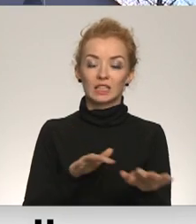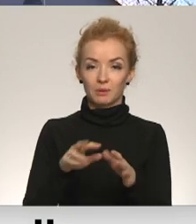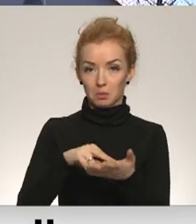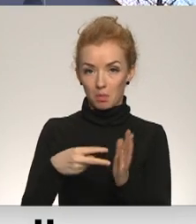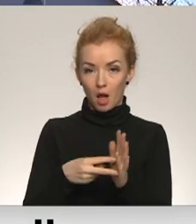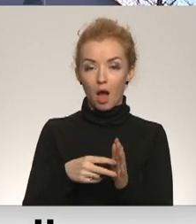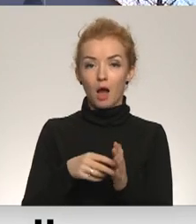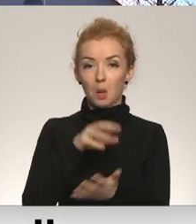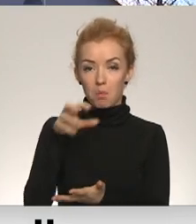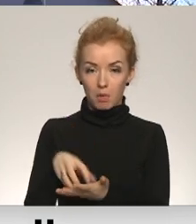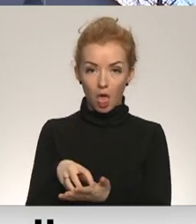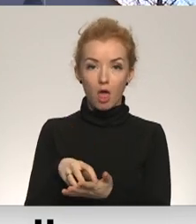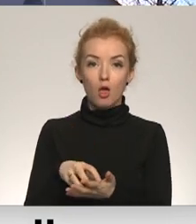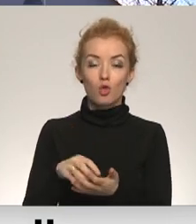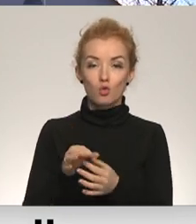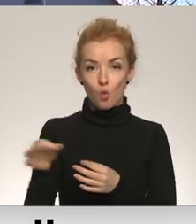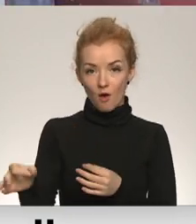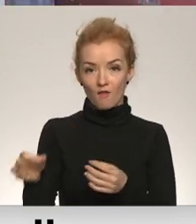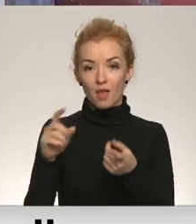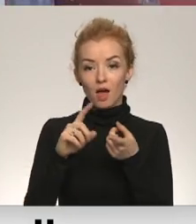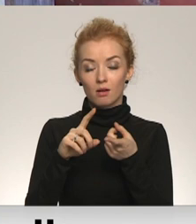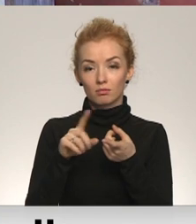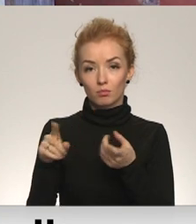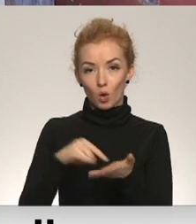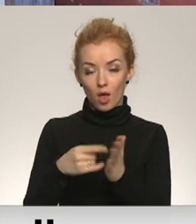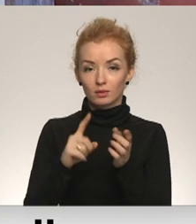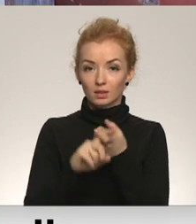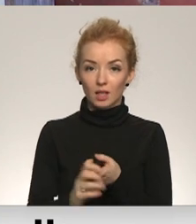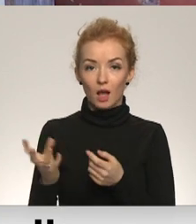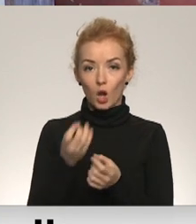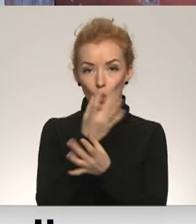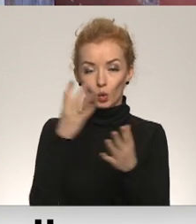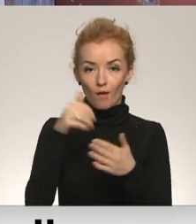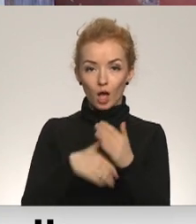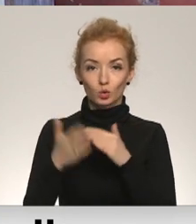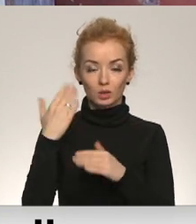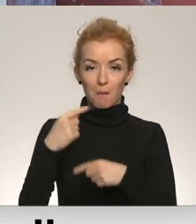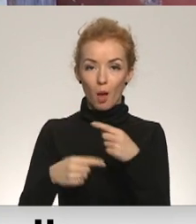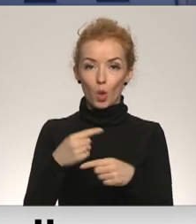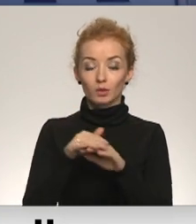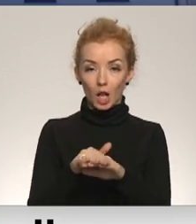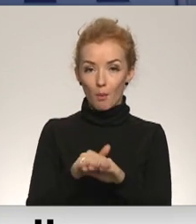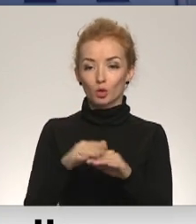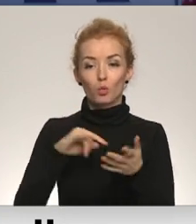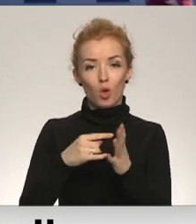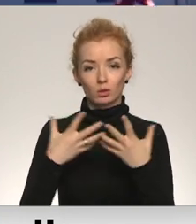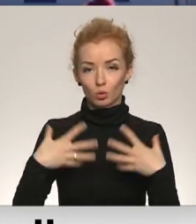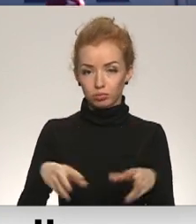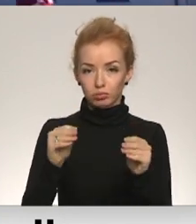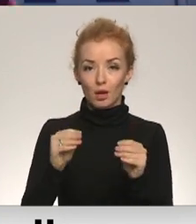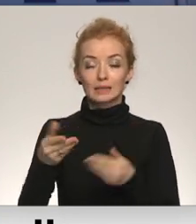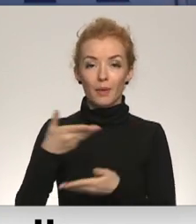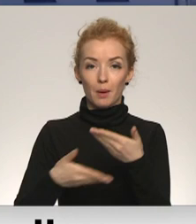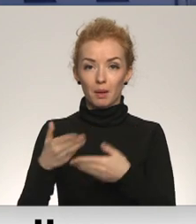Preļu novadā pārrobeža projekts saistīts ar kultūrvesturiska mantojuma saglabāšanu. Un tas jau ir pabeigts, lai arī sadarbības